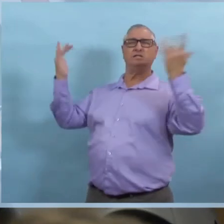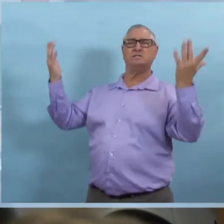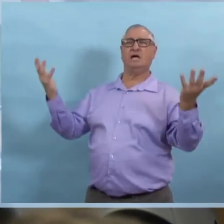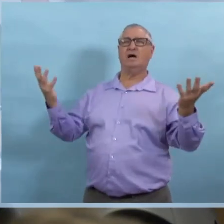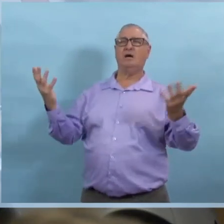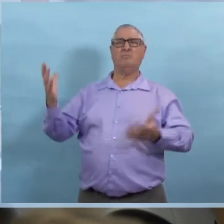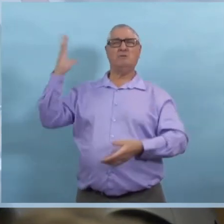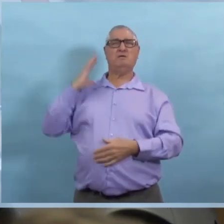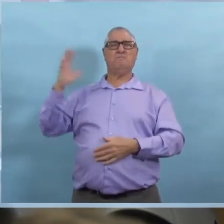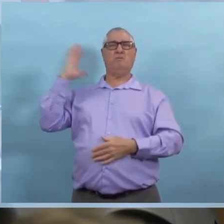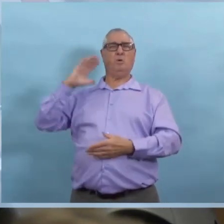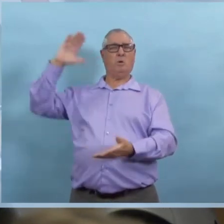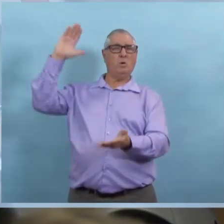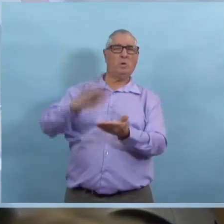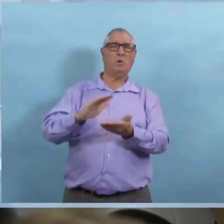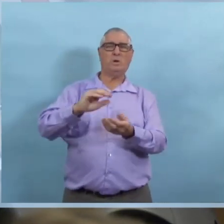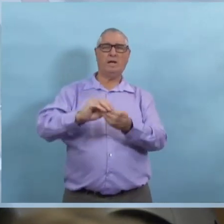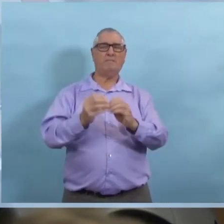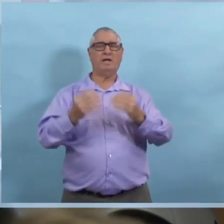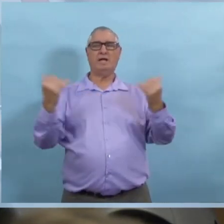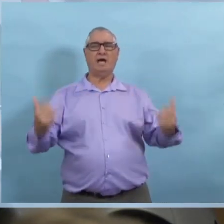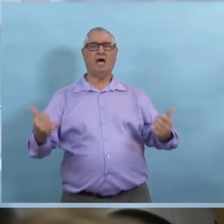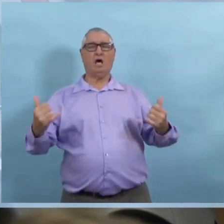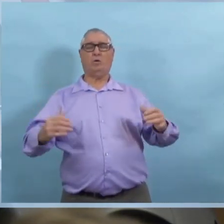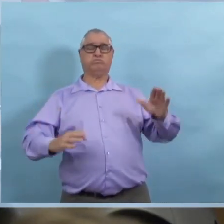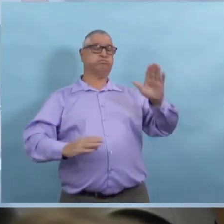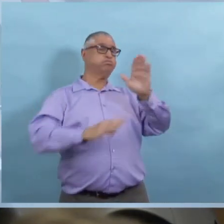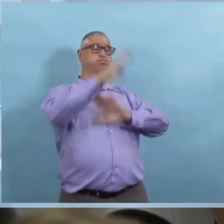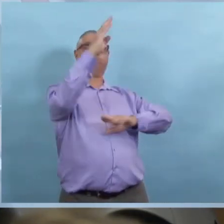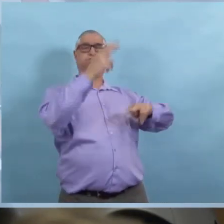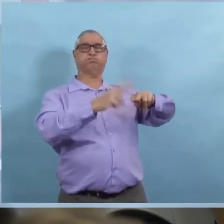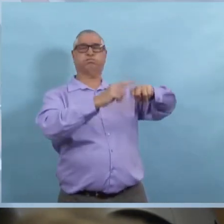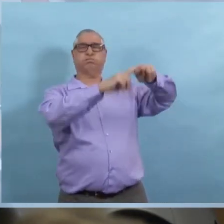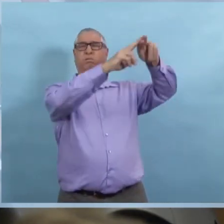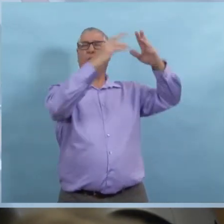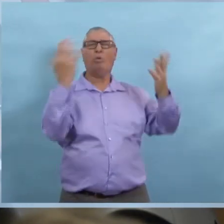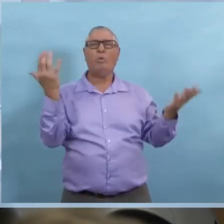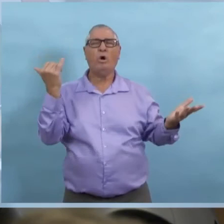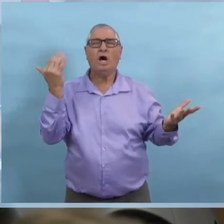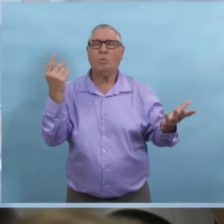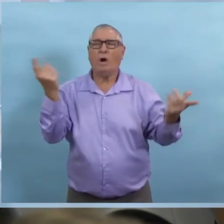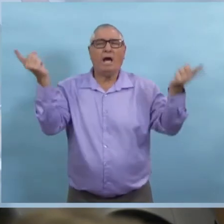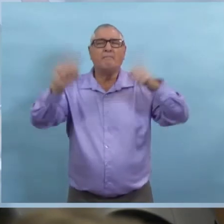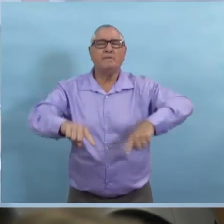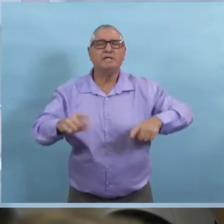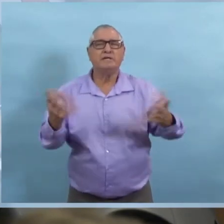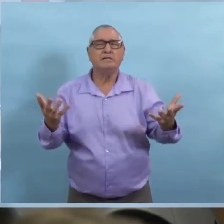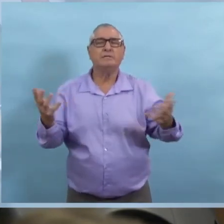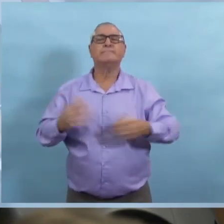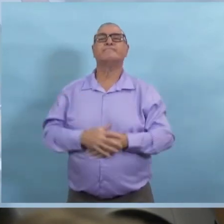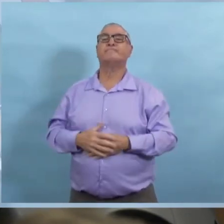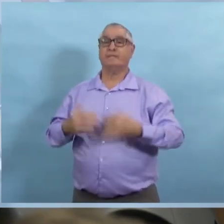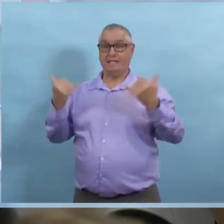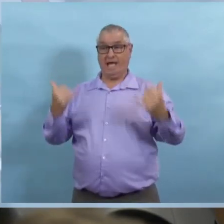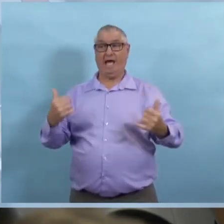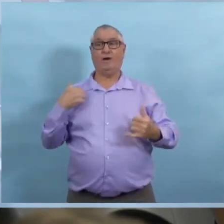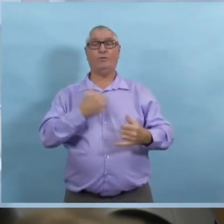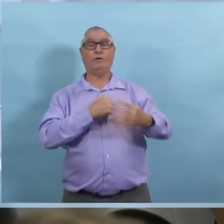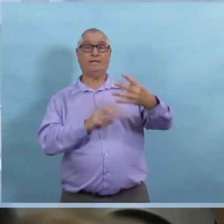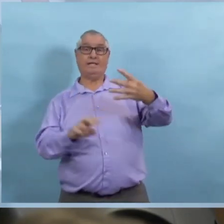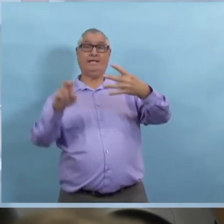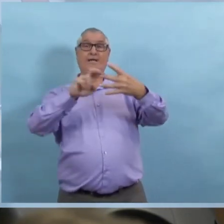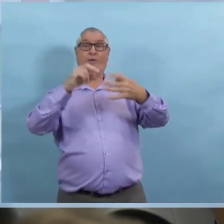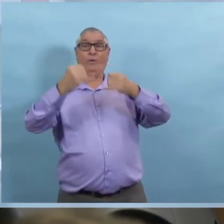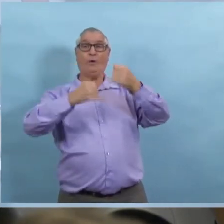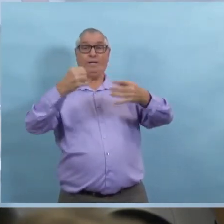se posent. Pourquoi est-ce que les chiffres sont si haut maintenant alors qu'ils étaient si bas auparavant? Alors, nous espérons certainement que les nouvelles